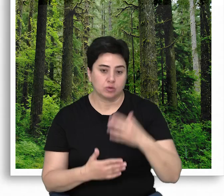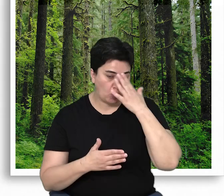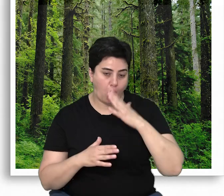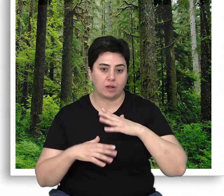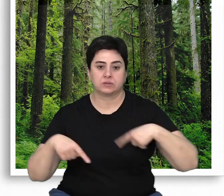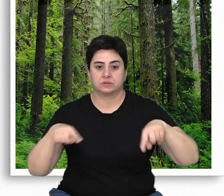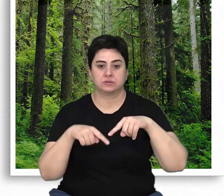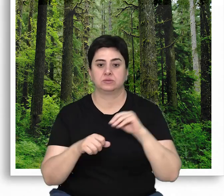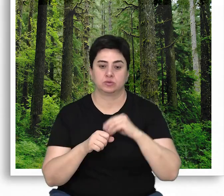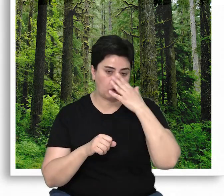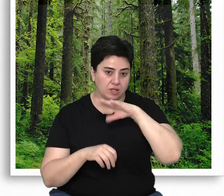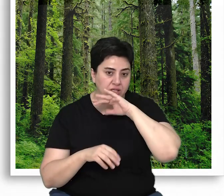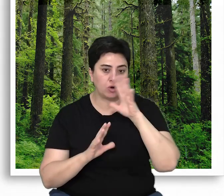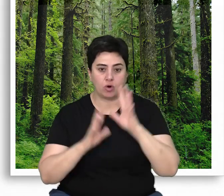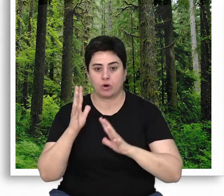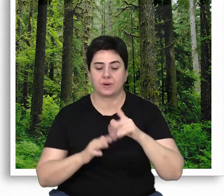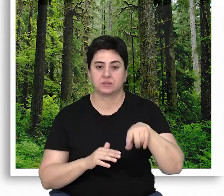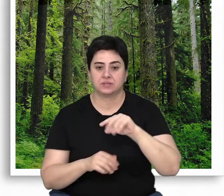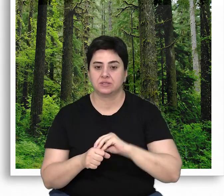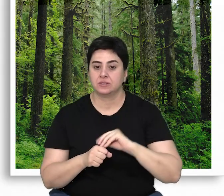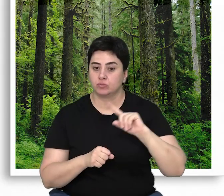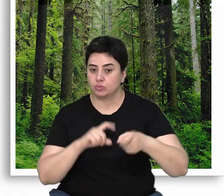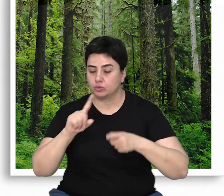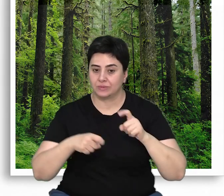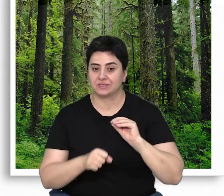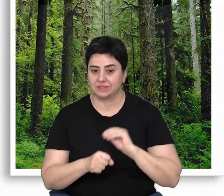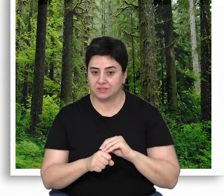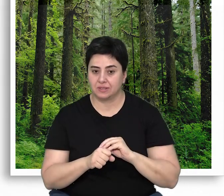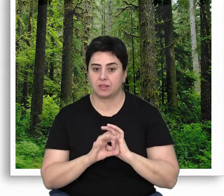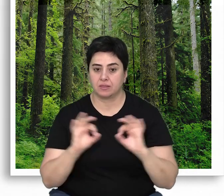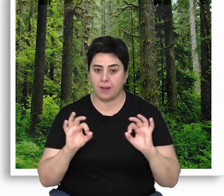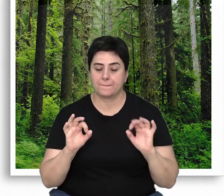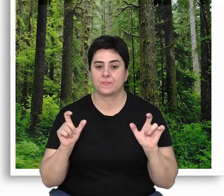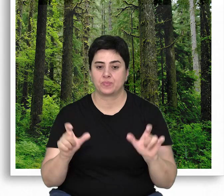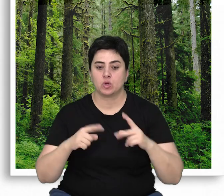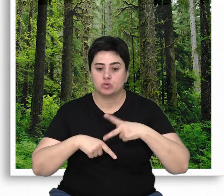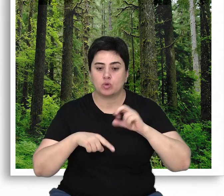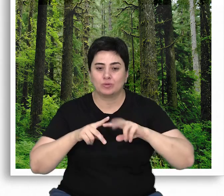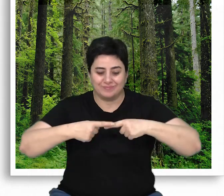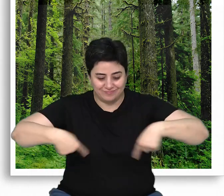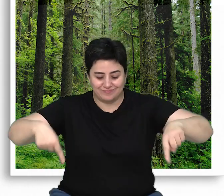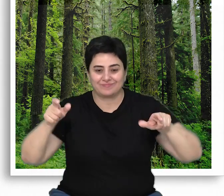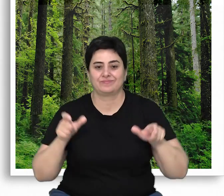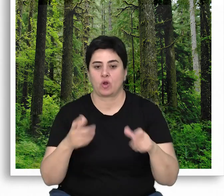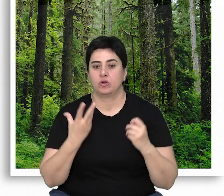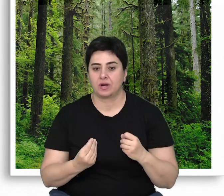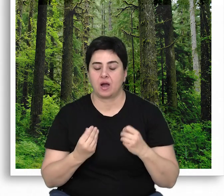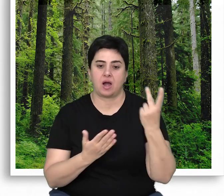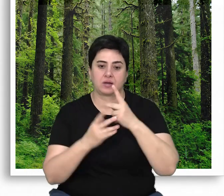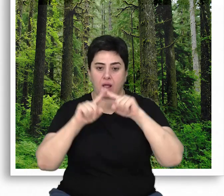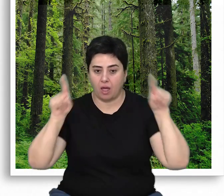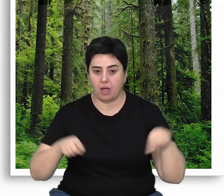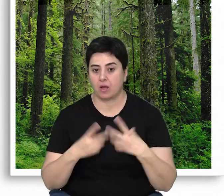Doğal sınırlara dayandırılan doğal yaşlı orman alanlarının belirlenmesinde bir tampon zon mutlaka dikkate alınarak